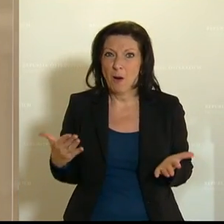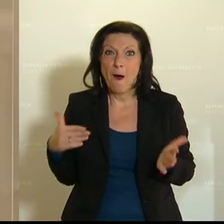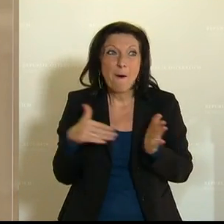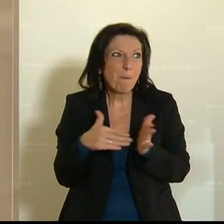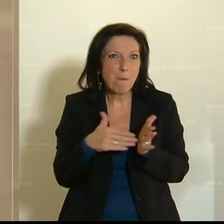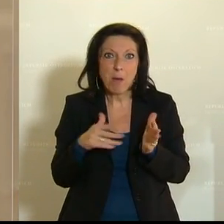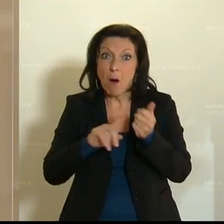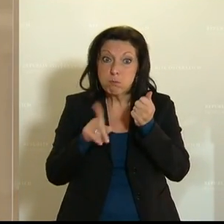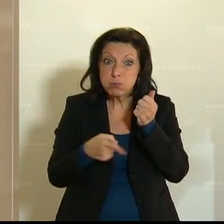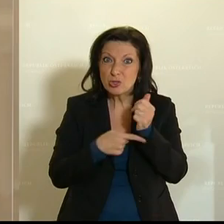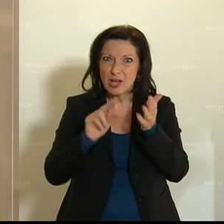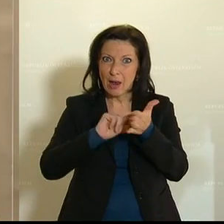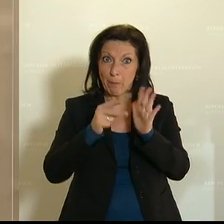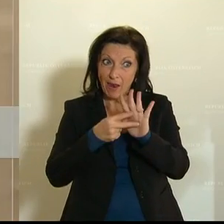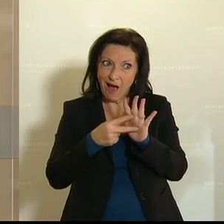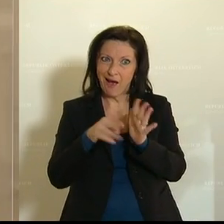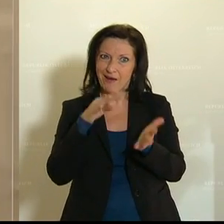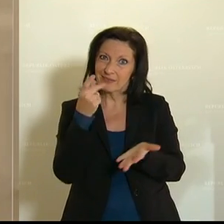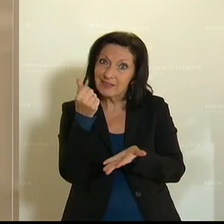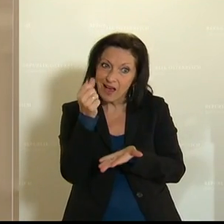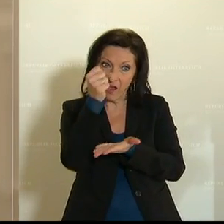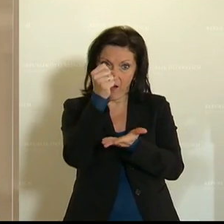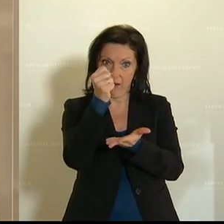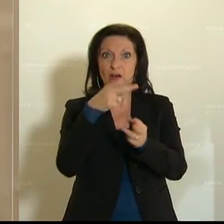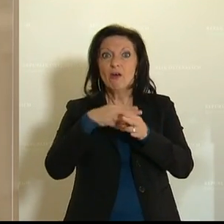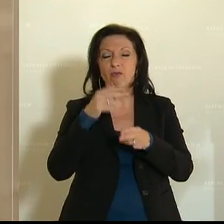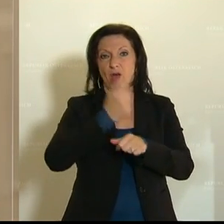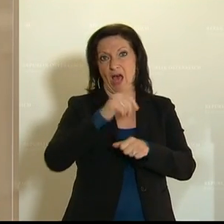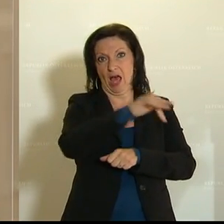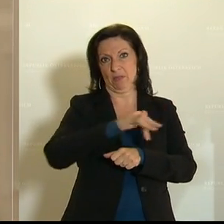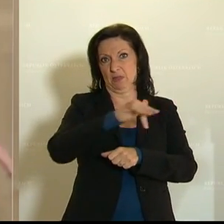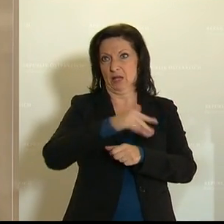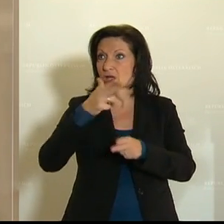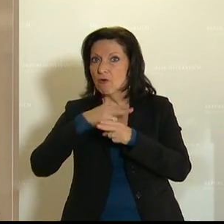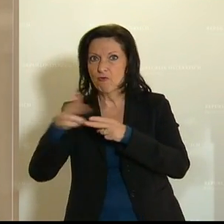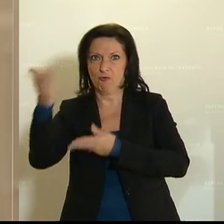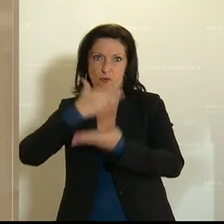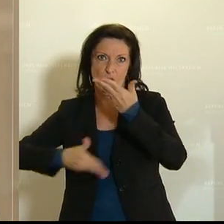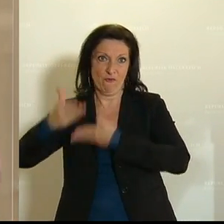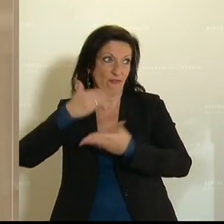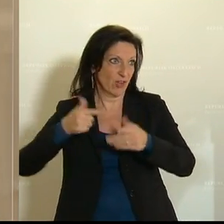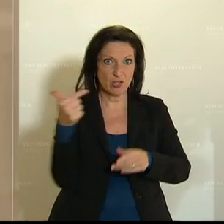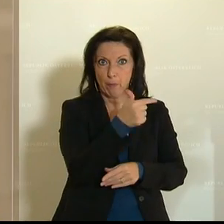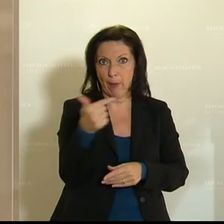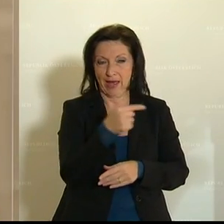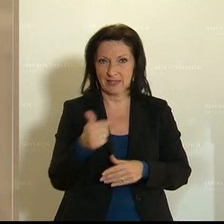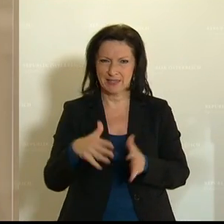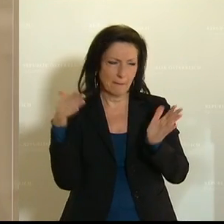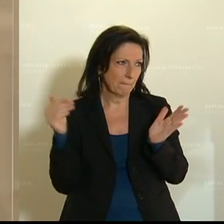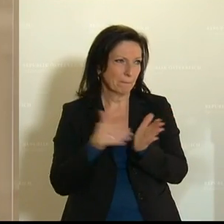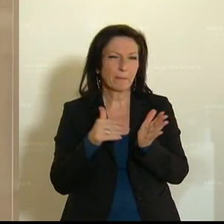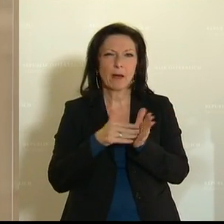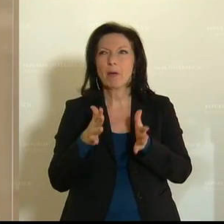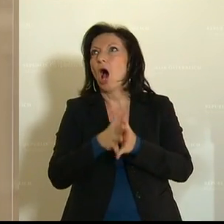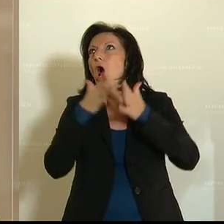ambitionierten und starken Einsetzens für Arbeitsplätze und Wirtschaft noch wichtiger geworden. Es bräuchte eine große, eine